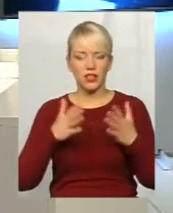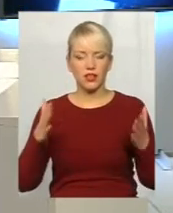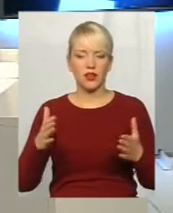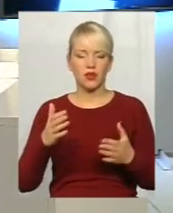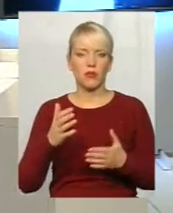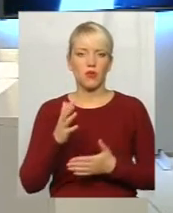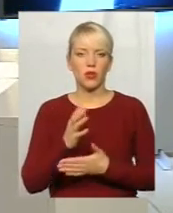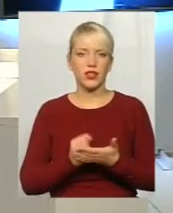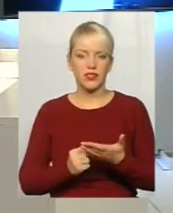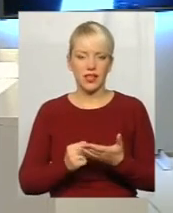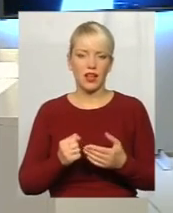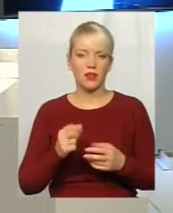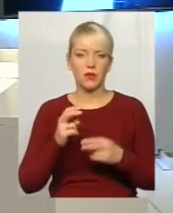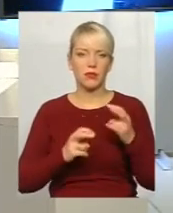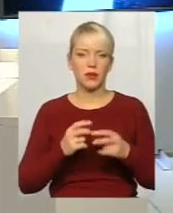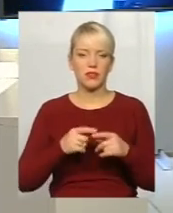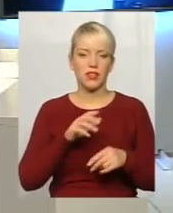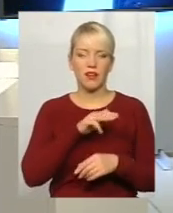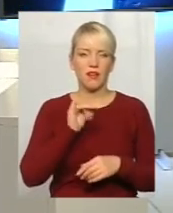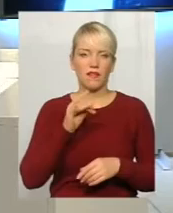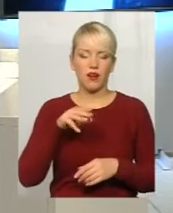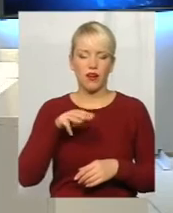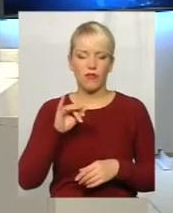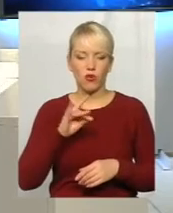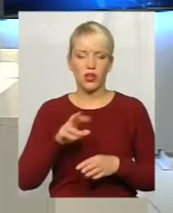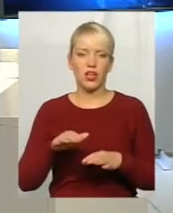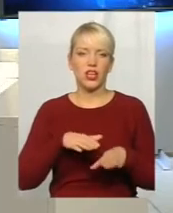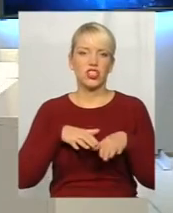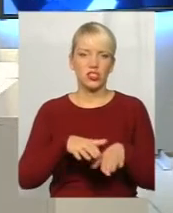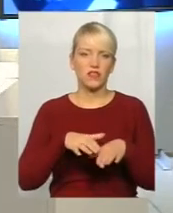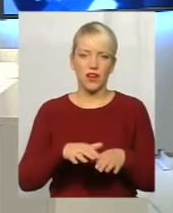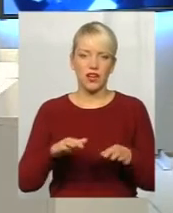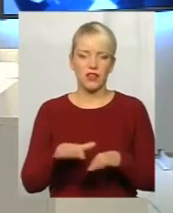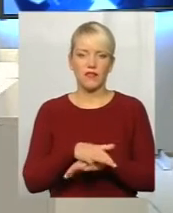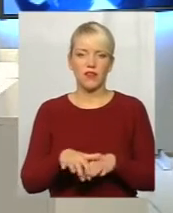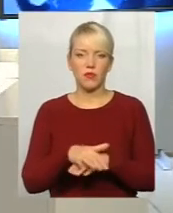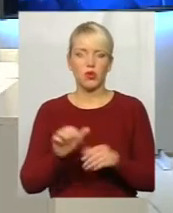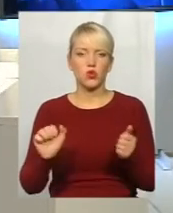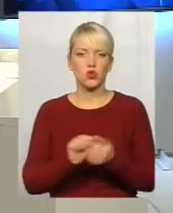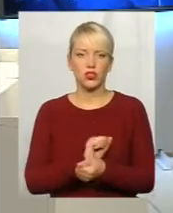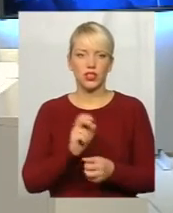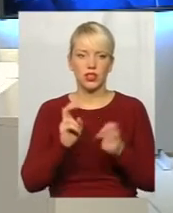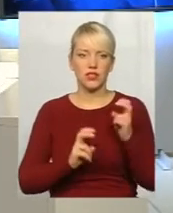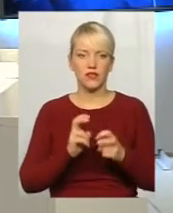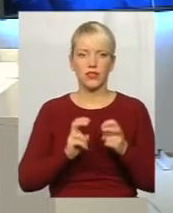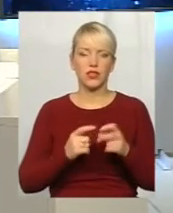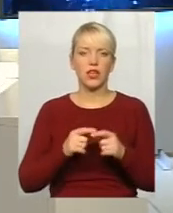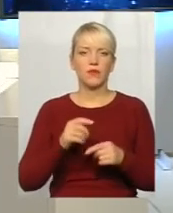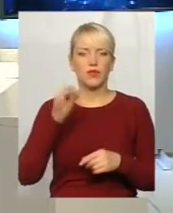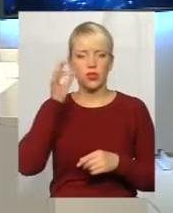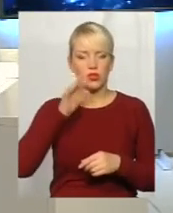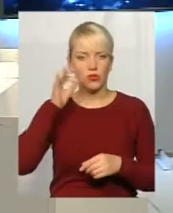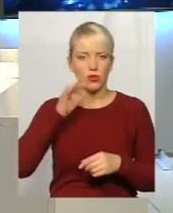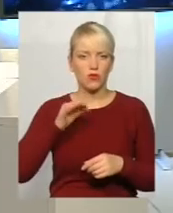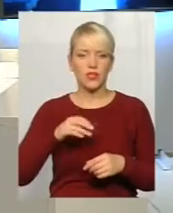«Будфарфор», це «Швейна фабрика», це «Коросушильний завод». Зайшли інвестори «Суфлє» на «Солодовий завод». Є